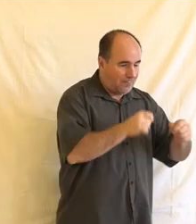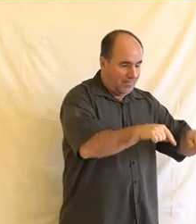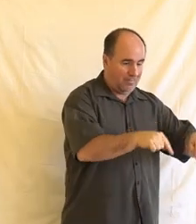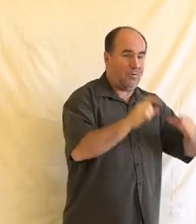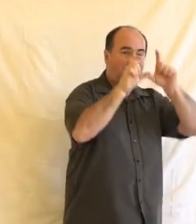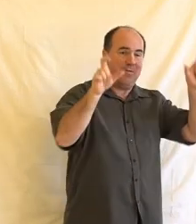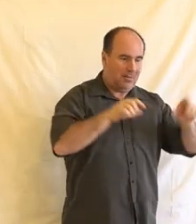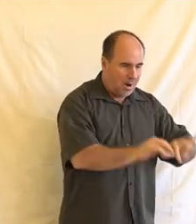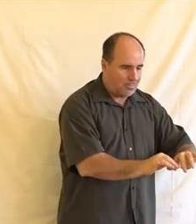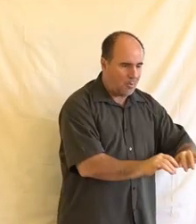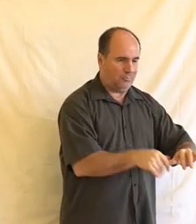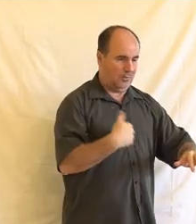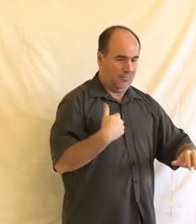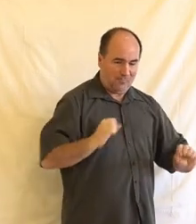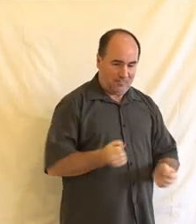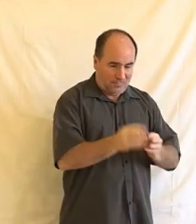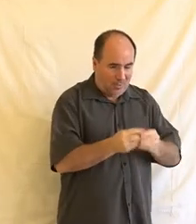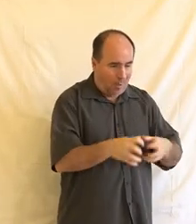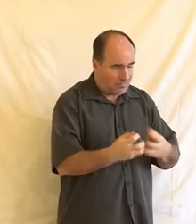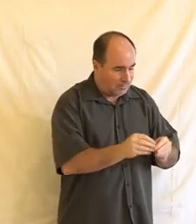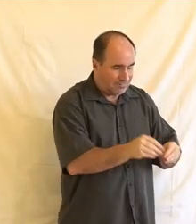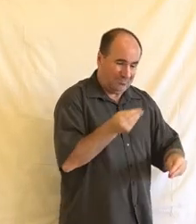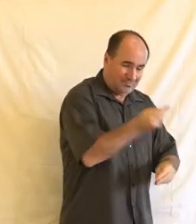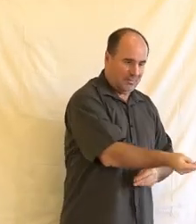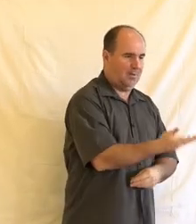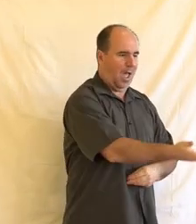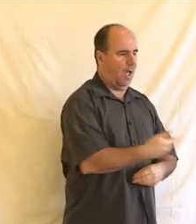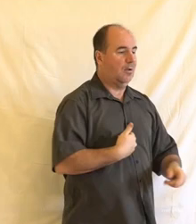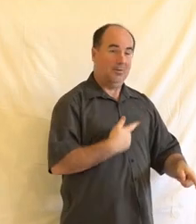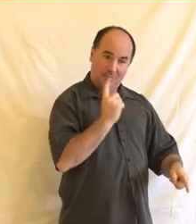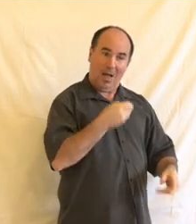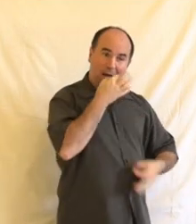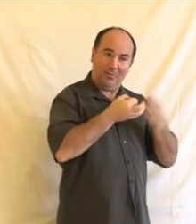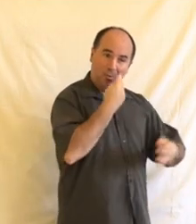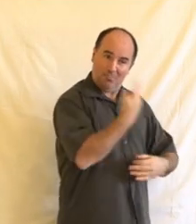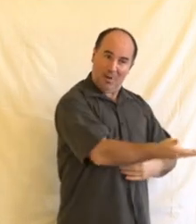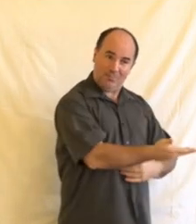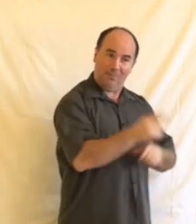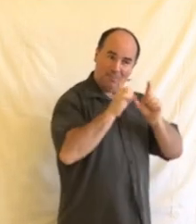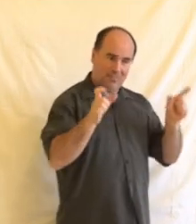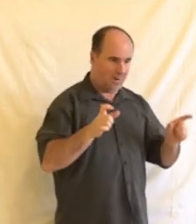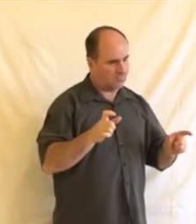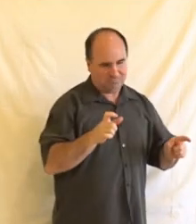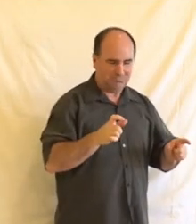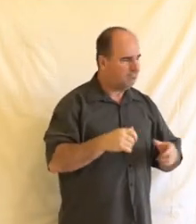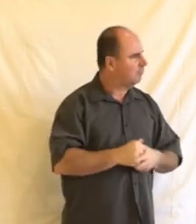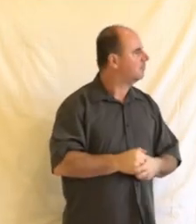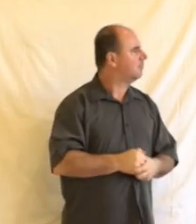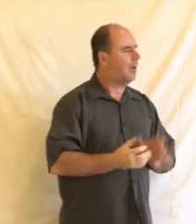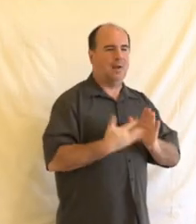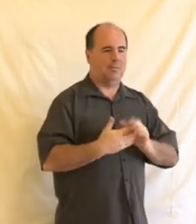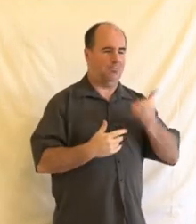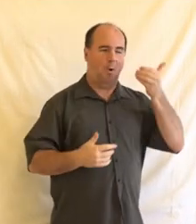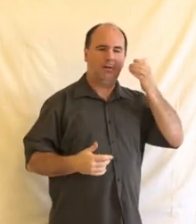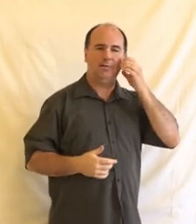tak podrobný vhled, aby dokázal vždycky správně vyhodnotit, jaké důsledky pro něj bude užití technologií mít. Když vezmete mobilní